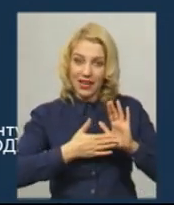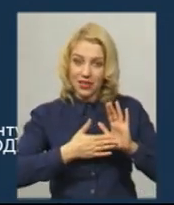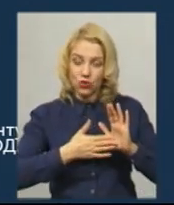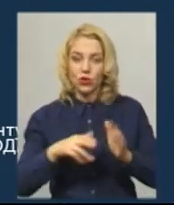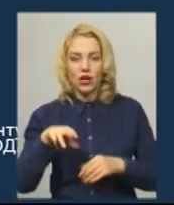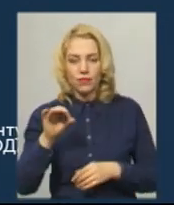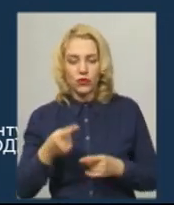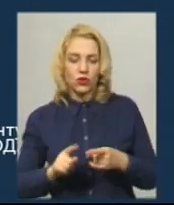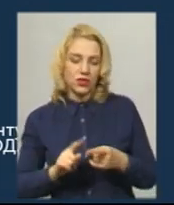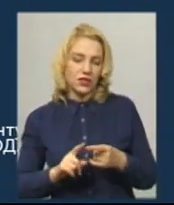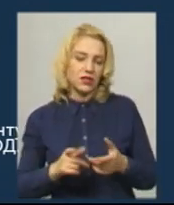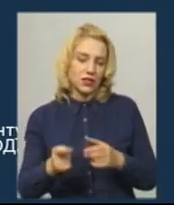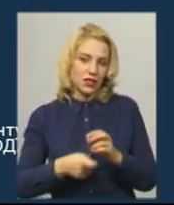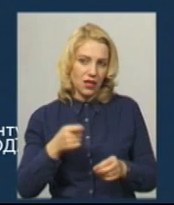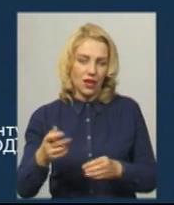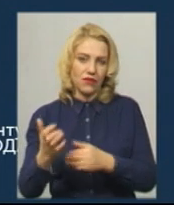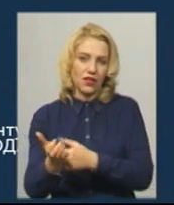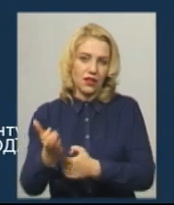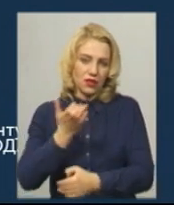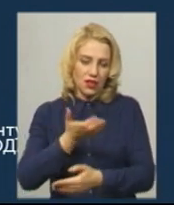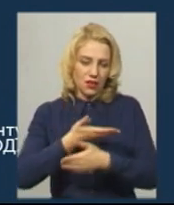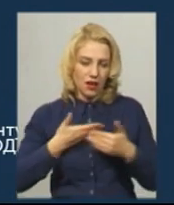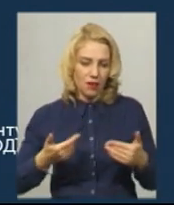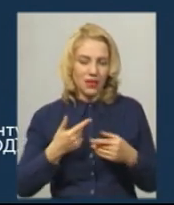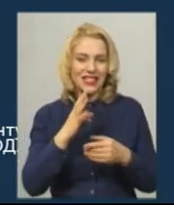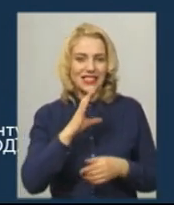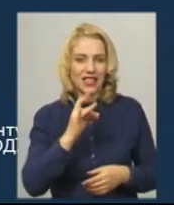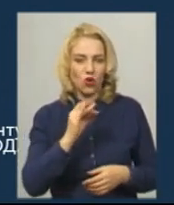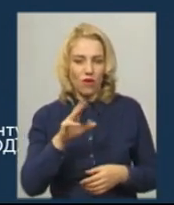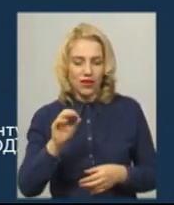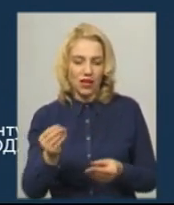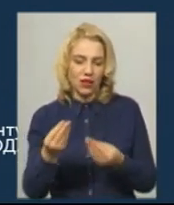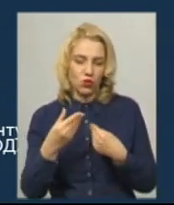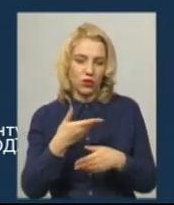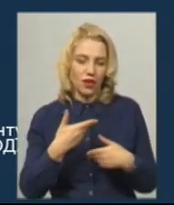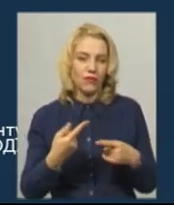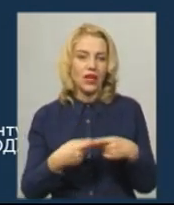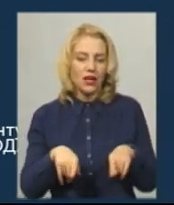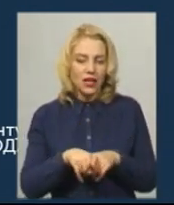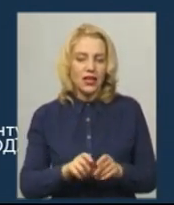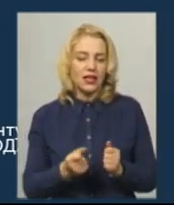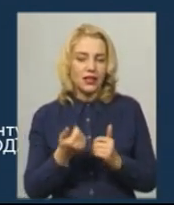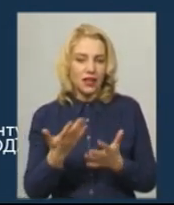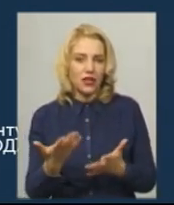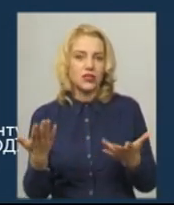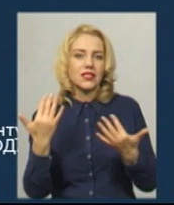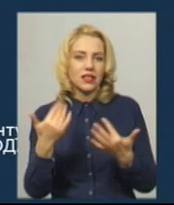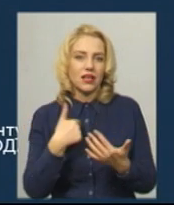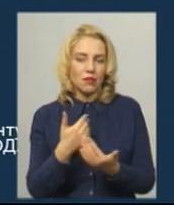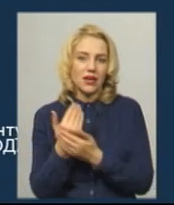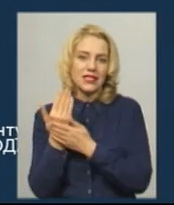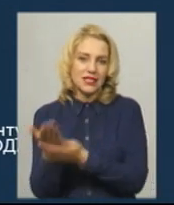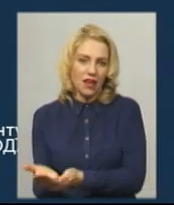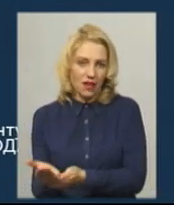заявки всі надійдуть до нас і ми будемо мати цю сироватку в тій кількості, яку ми заявляли для нашої області. Керговий транш